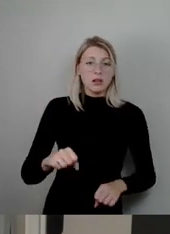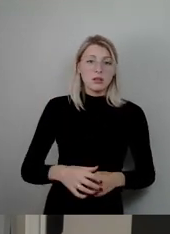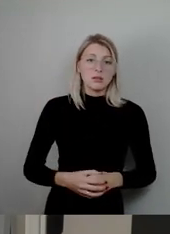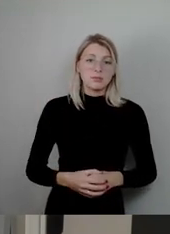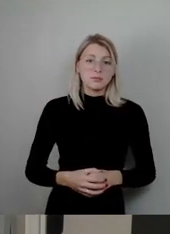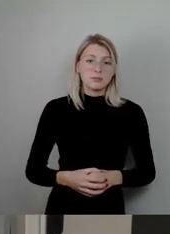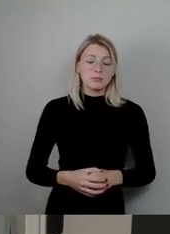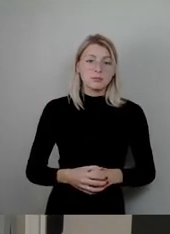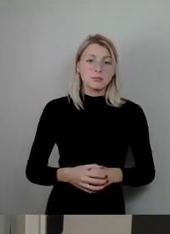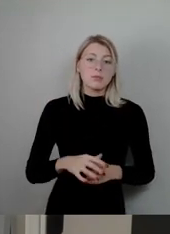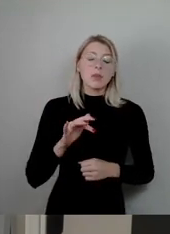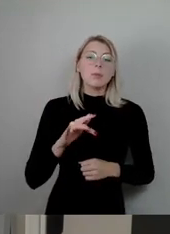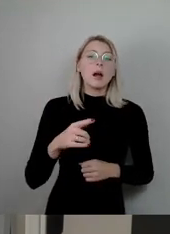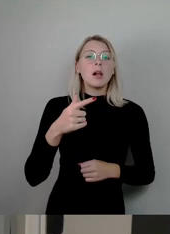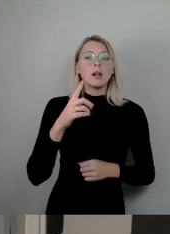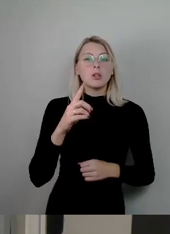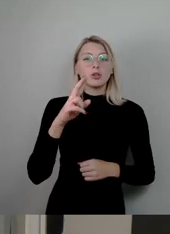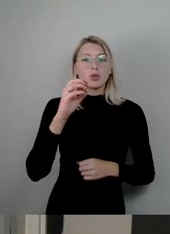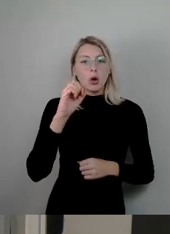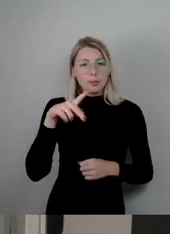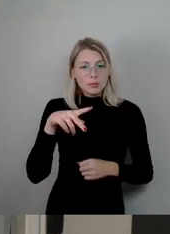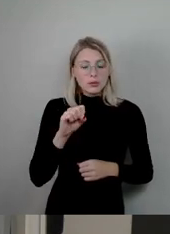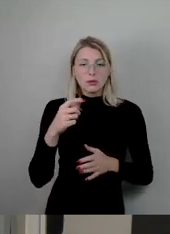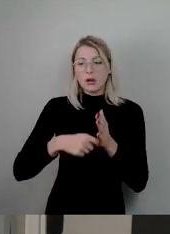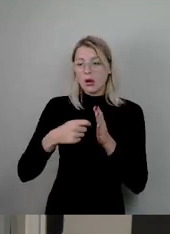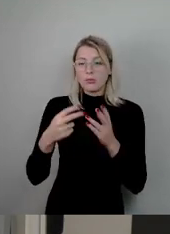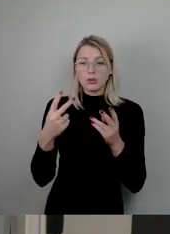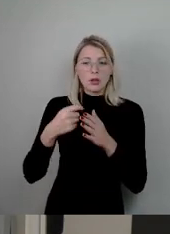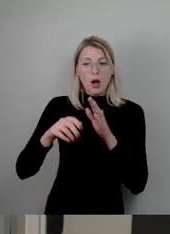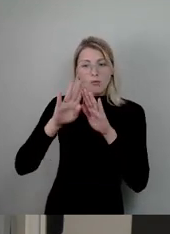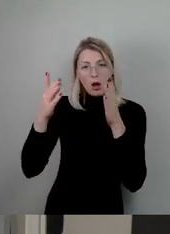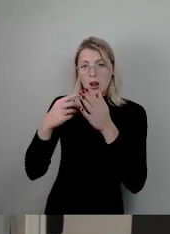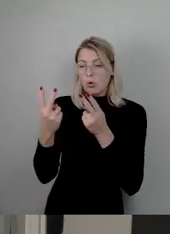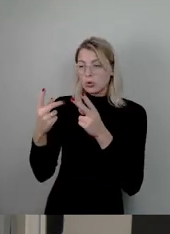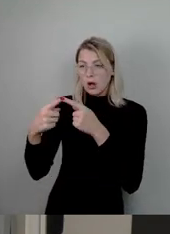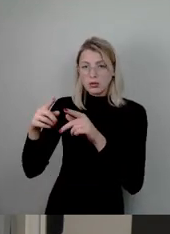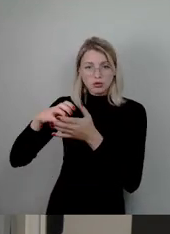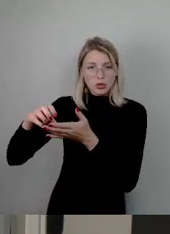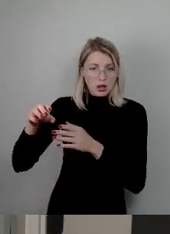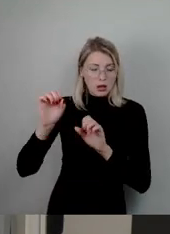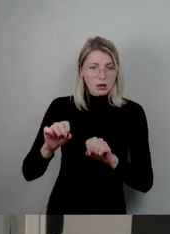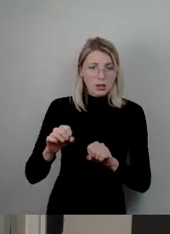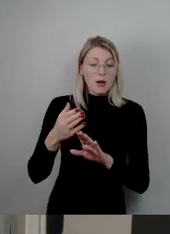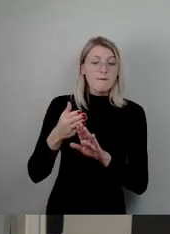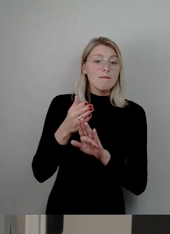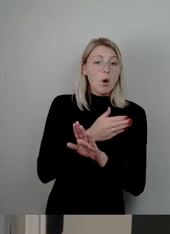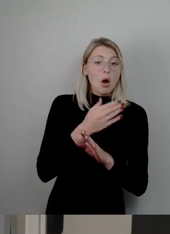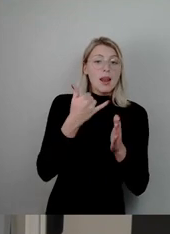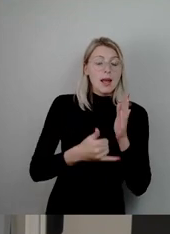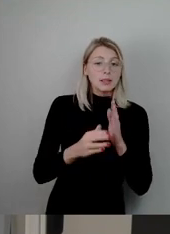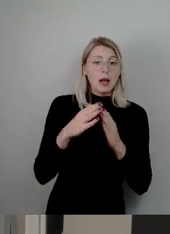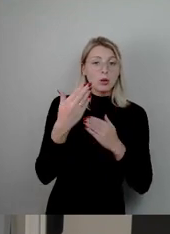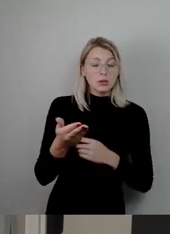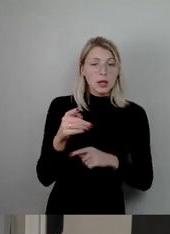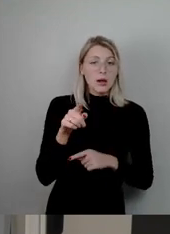kauft, wo er den Kaufhallen oder an anderen Stellen, konnte zum Beispiel beim vorletzten Ausgabe ein Schicksal einer